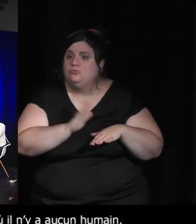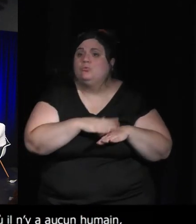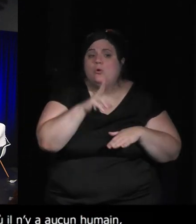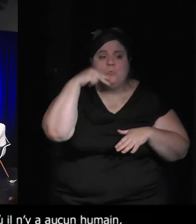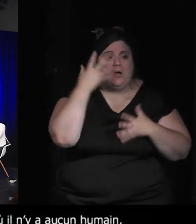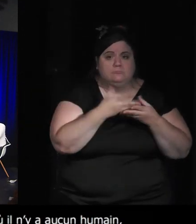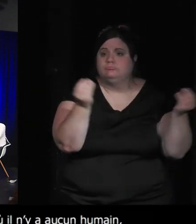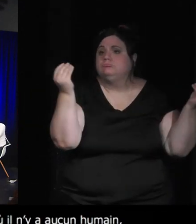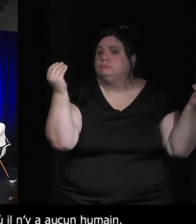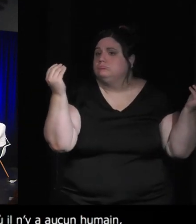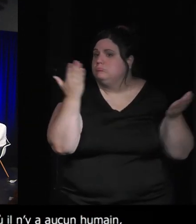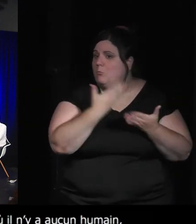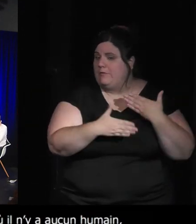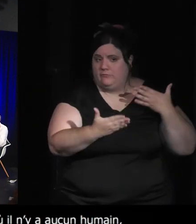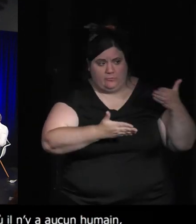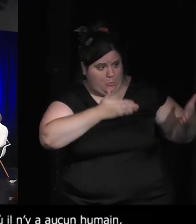ça veut dire par rapport à nous